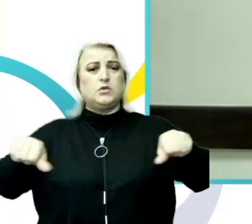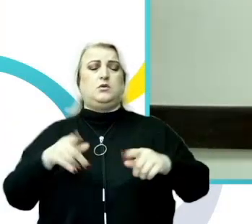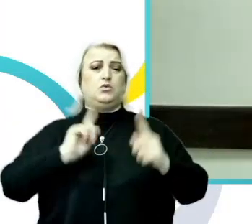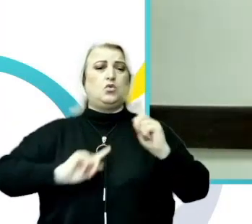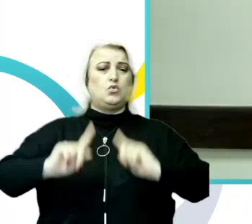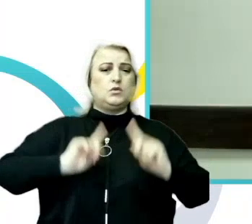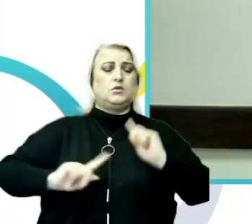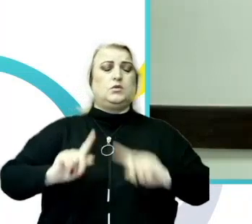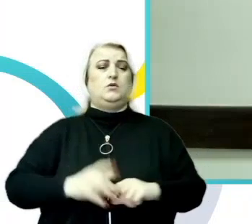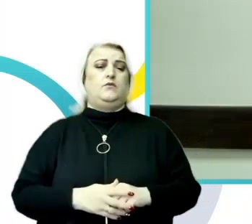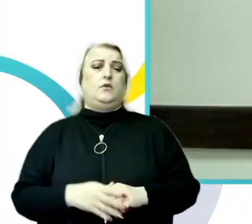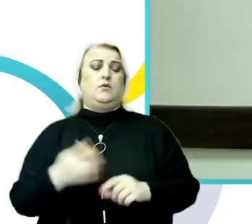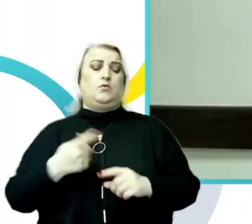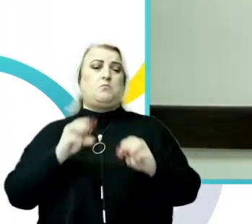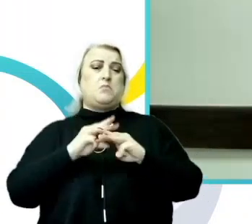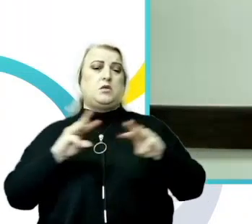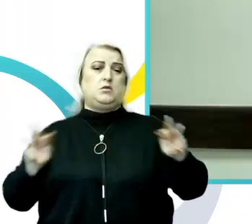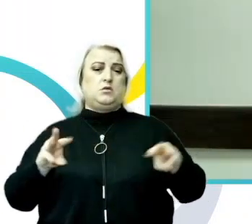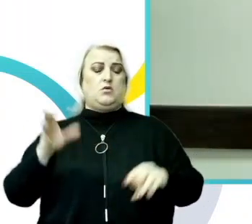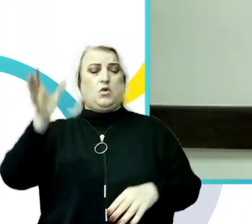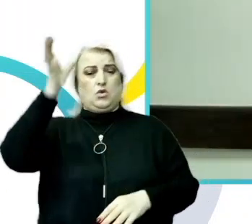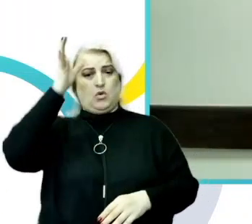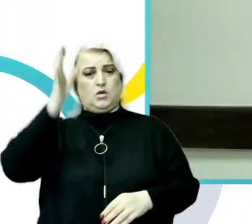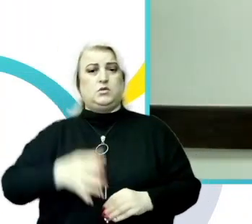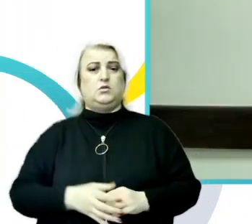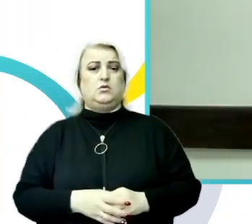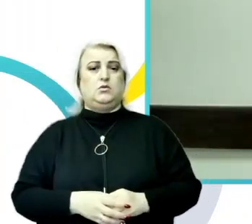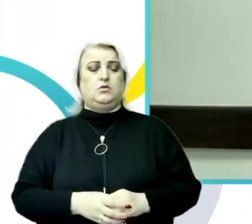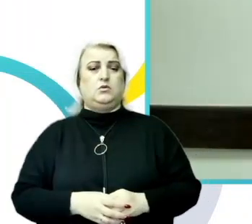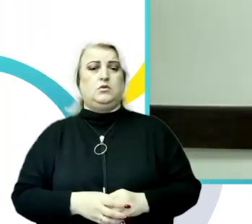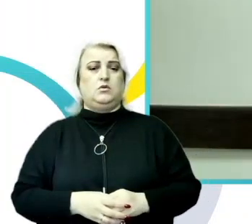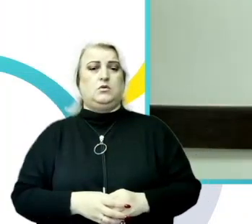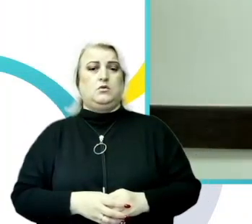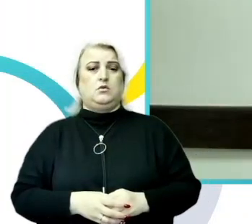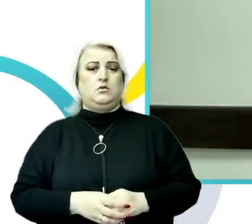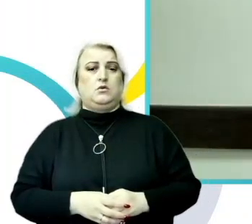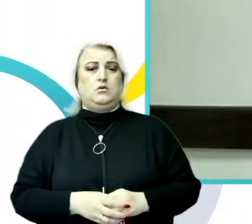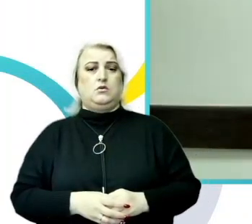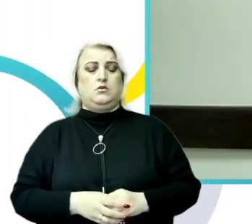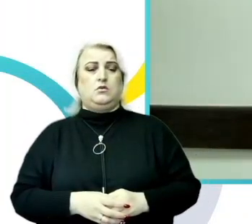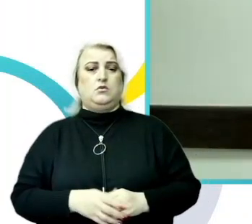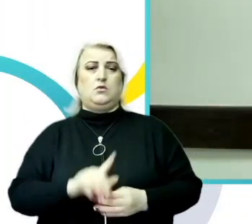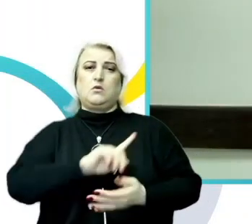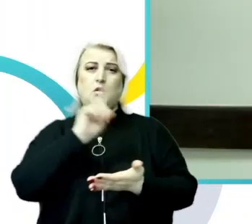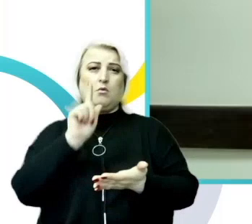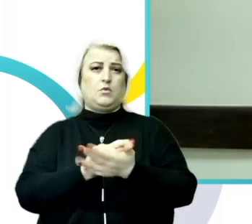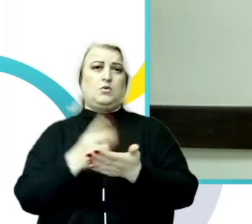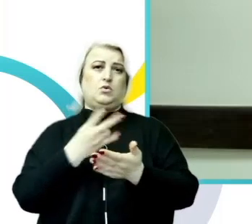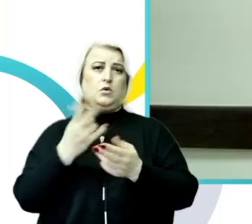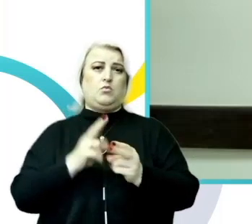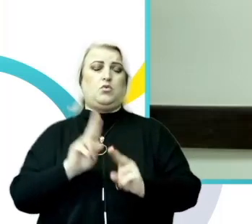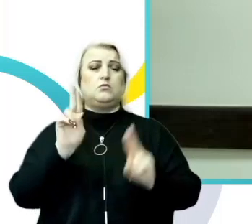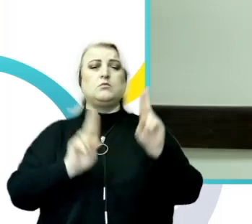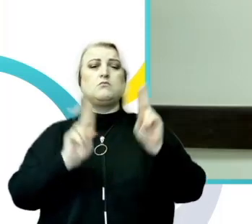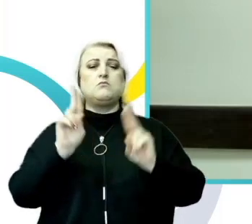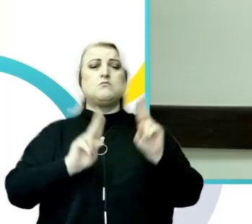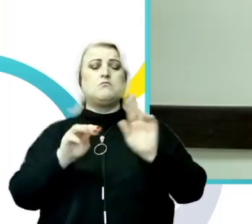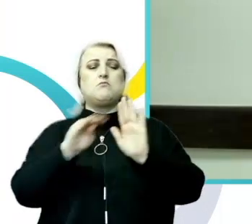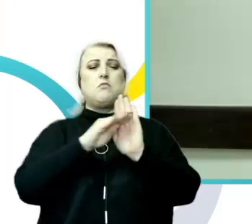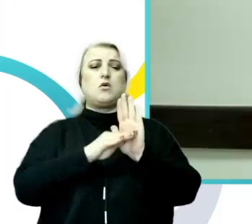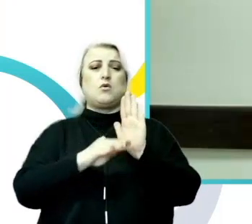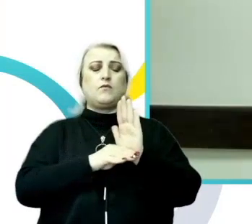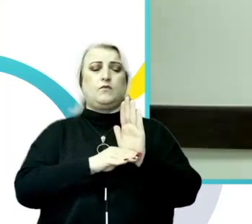Educației și Cercetării neapărat ar trebui să fie cu un regulament cadru, tip model,